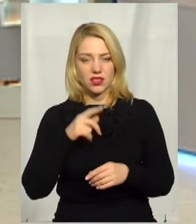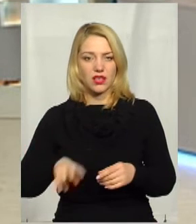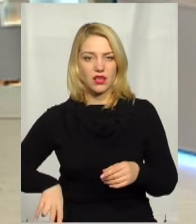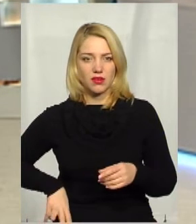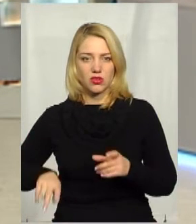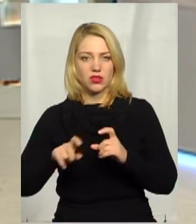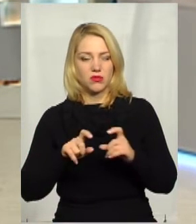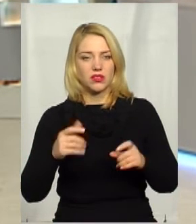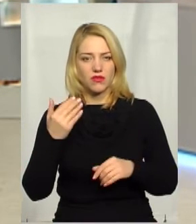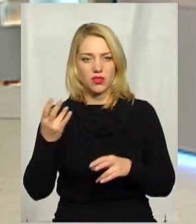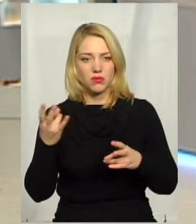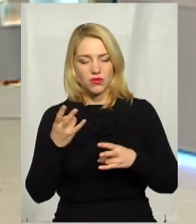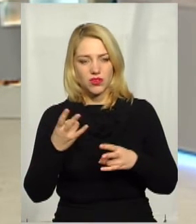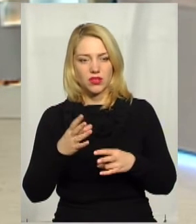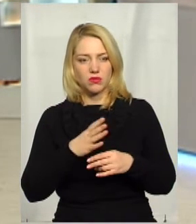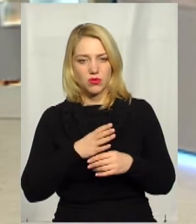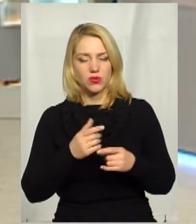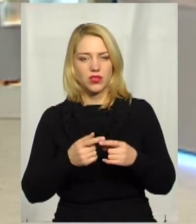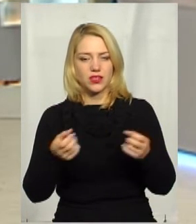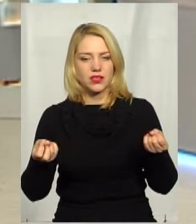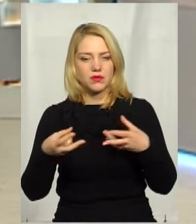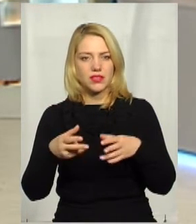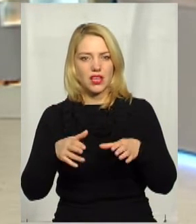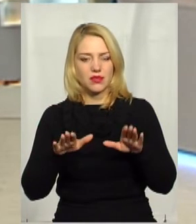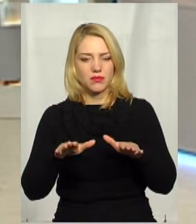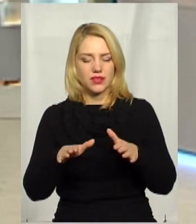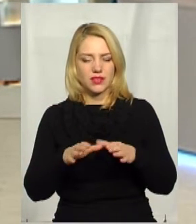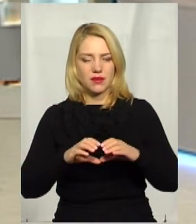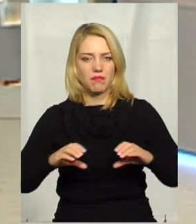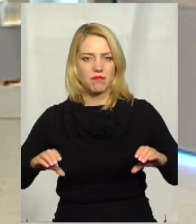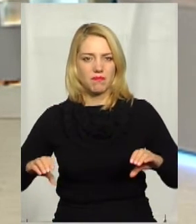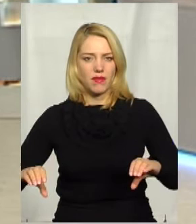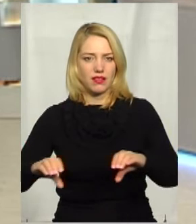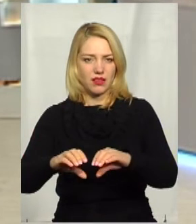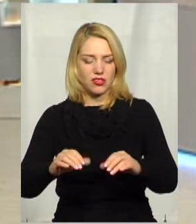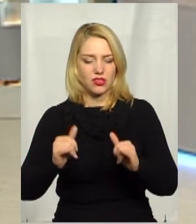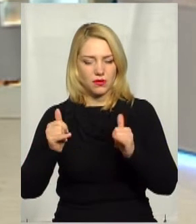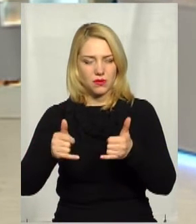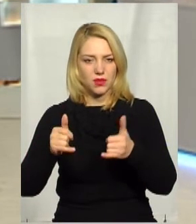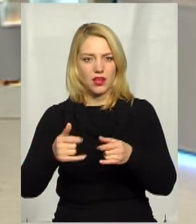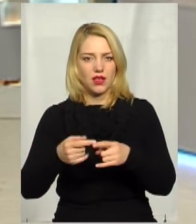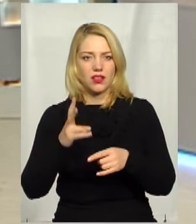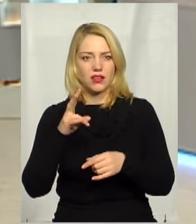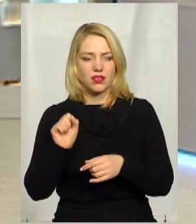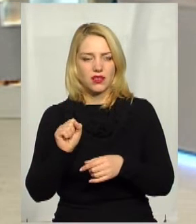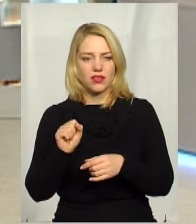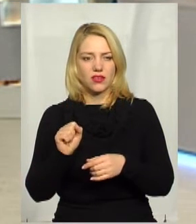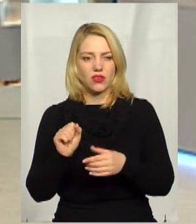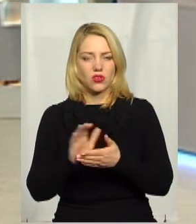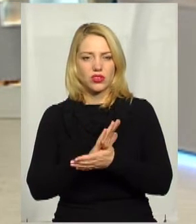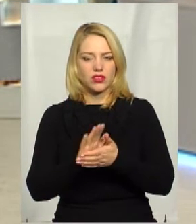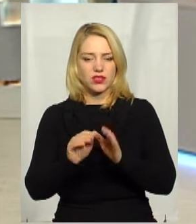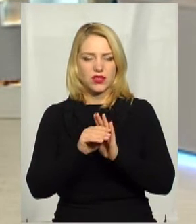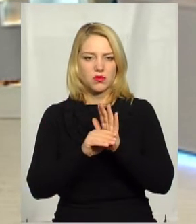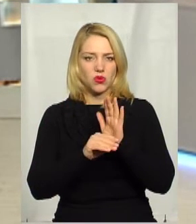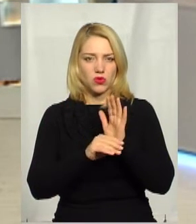департаменту, вони повинні були на мулові майданчики, якби ці відходи стоки, на очисні споруди відвести.